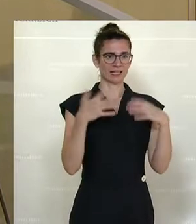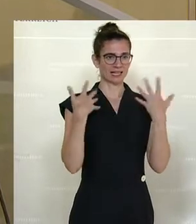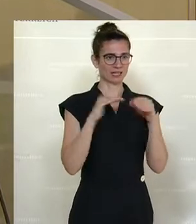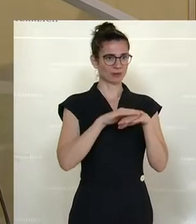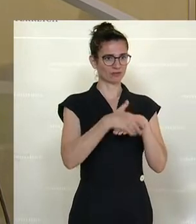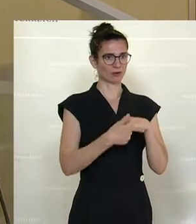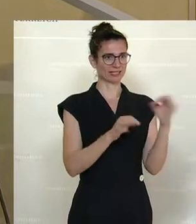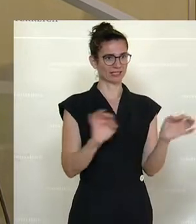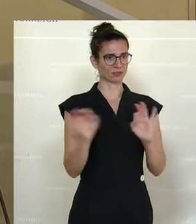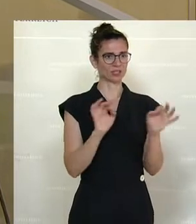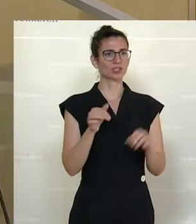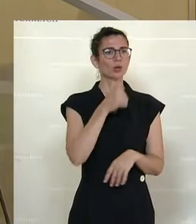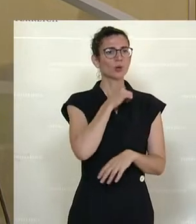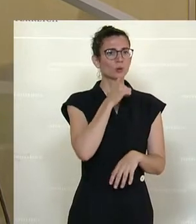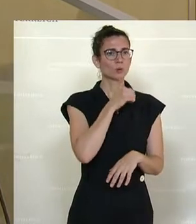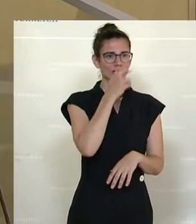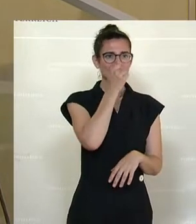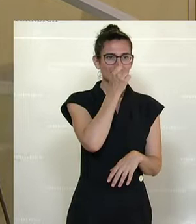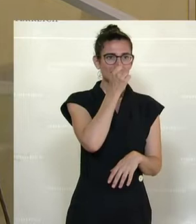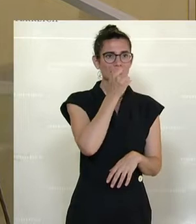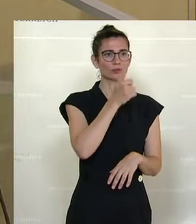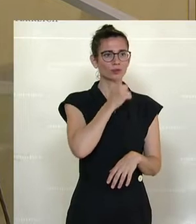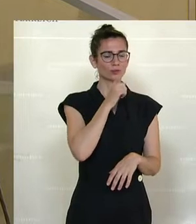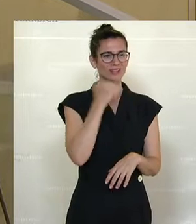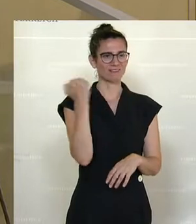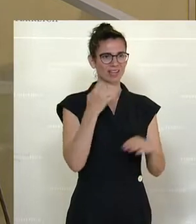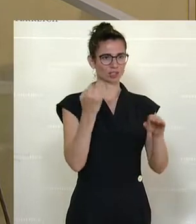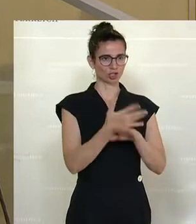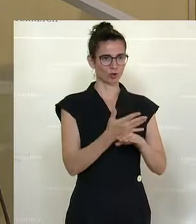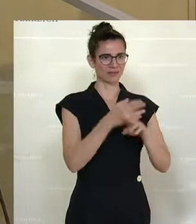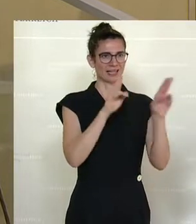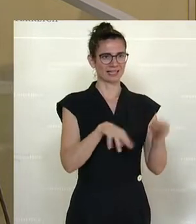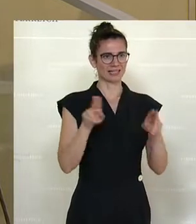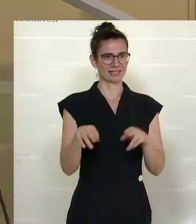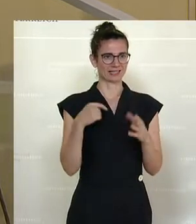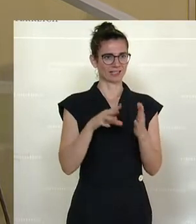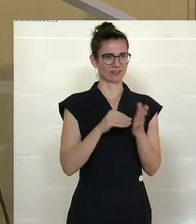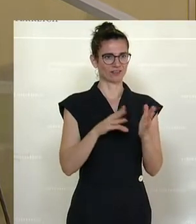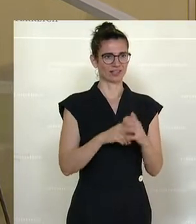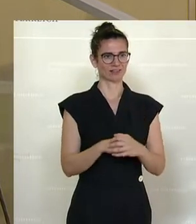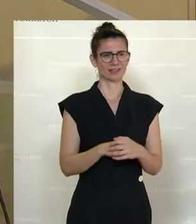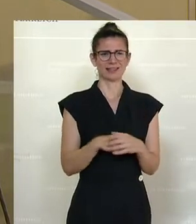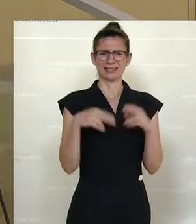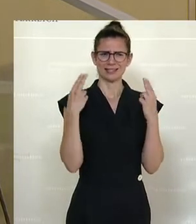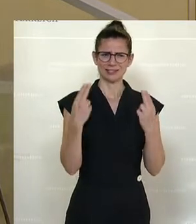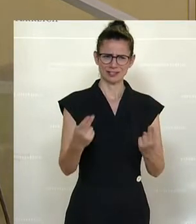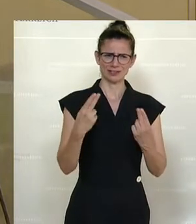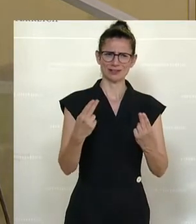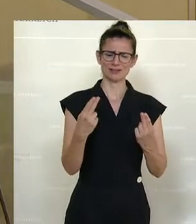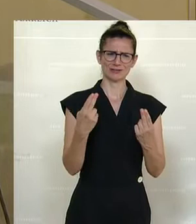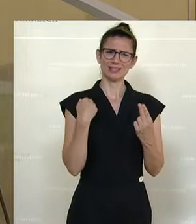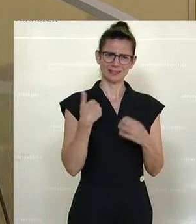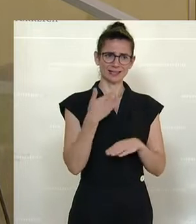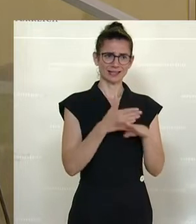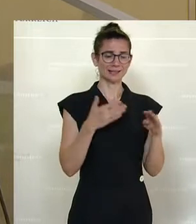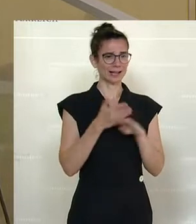getan. Grünes Gas und grüner Wasserstoff werden richtig eingesetzt. Einen ganz wichtigen Beitrag leisten zu einer